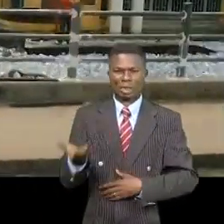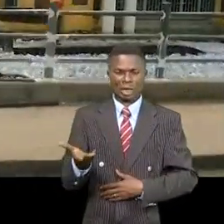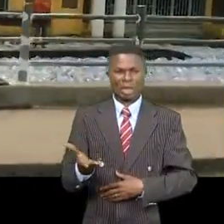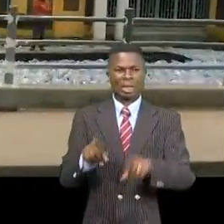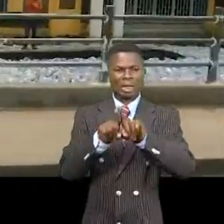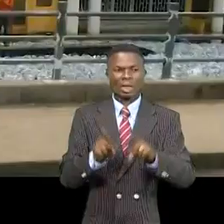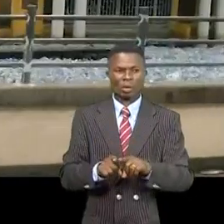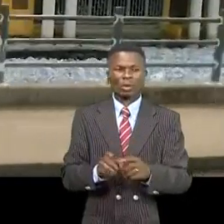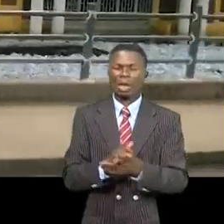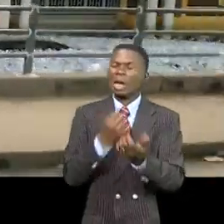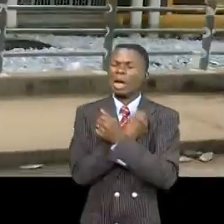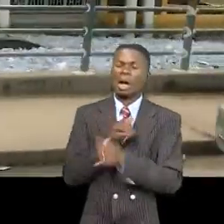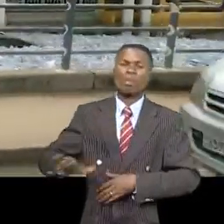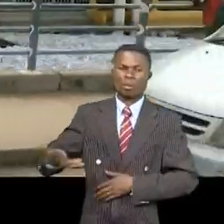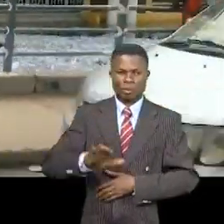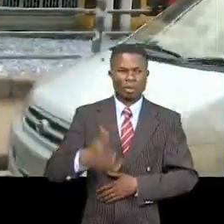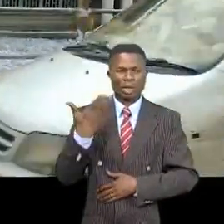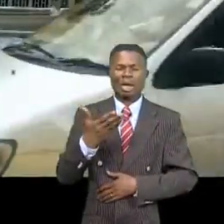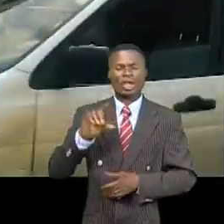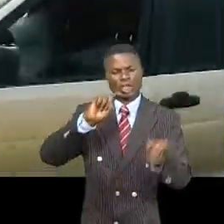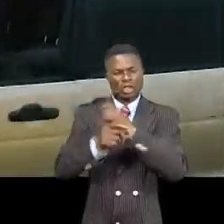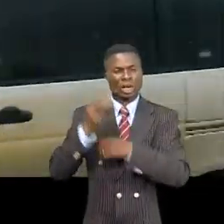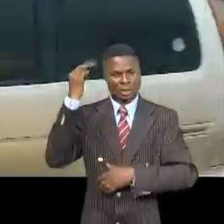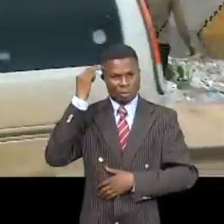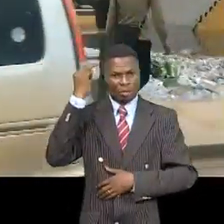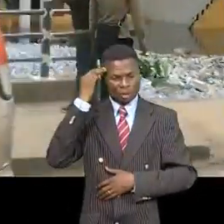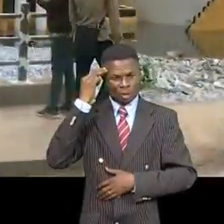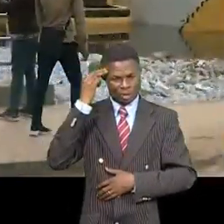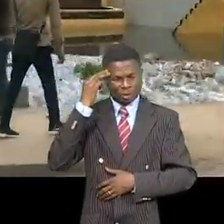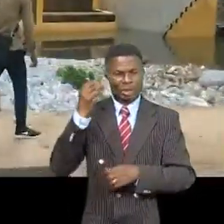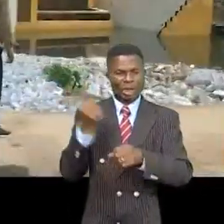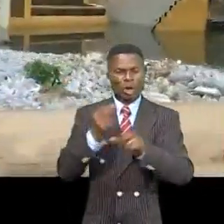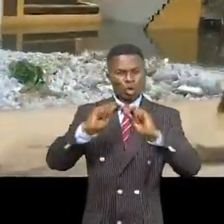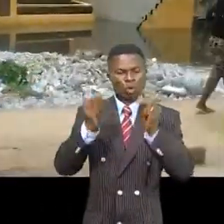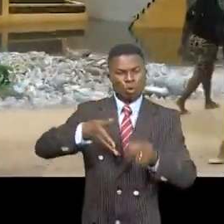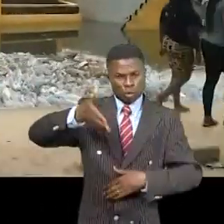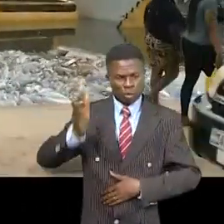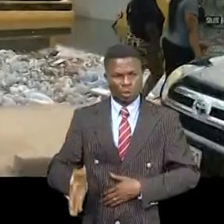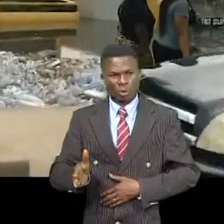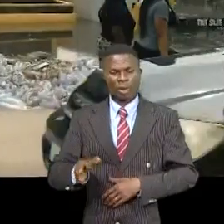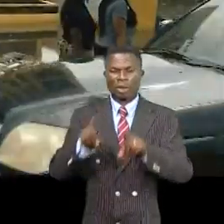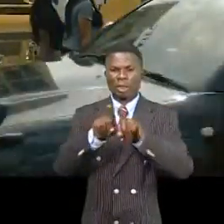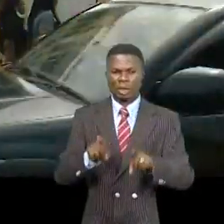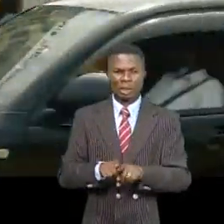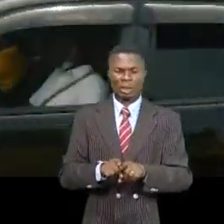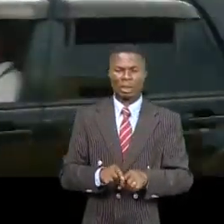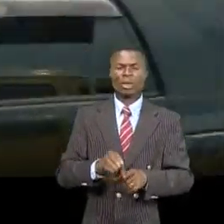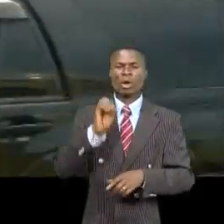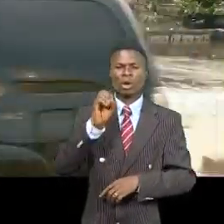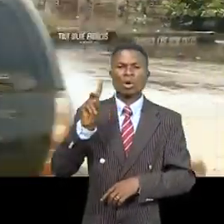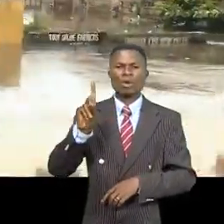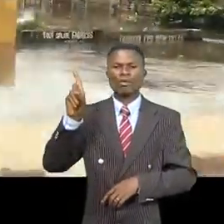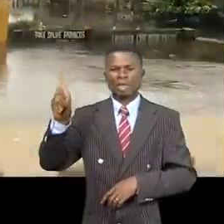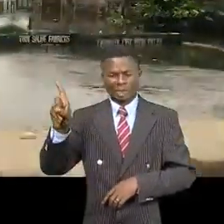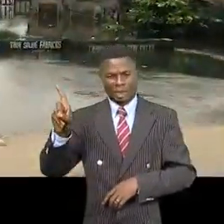-patriotiques appelaient à être corrigées par les services spécialisés de notre pays, à savoir l'Office de voirie